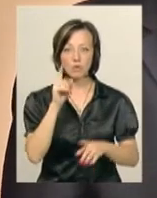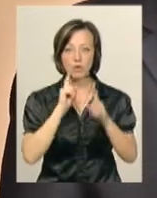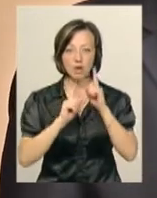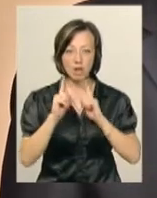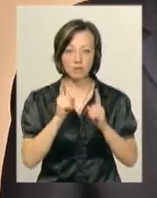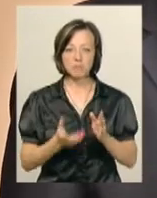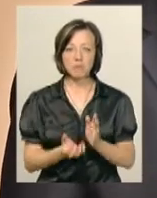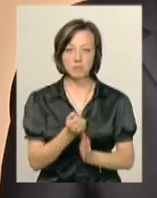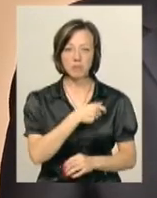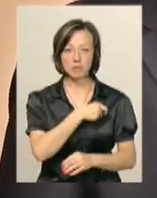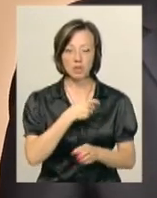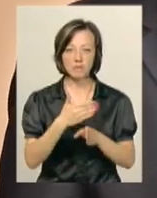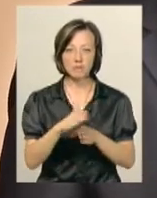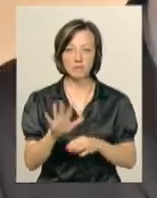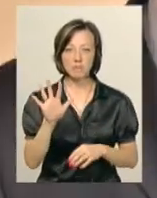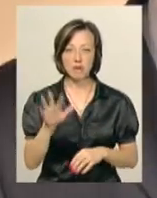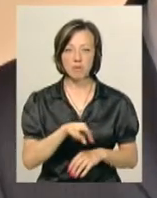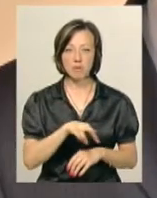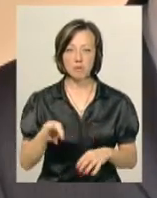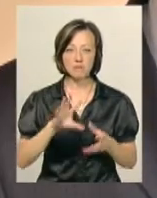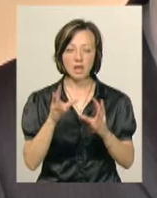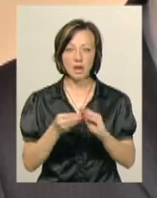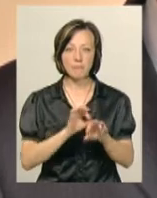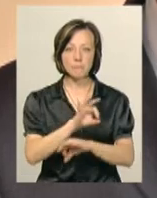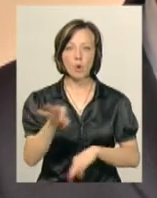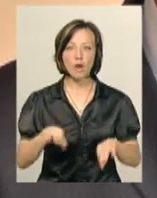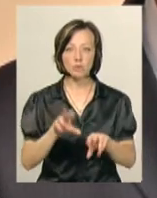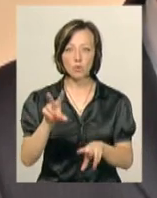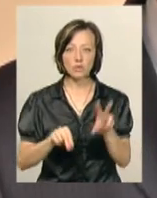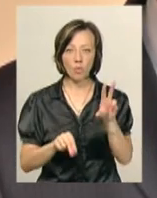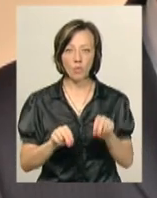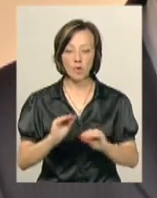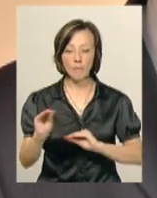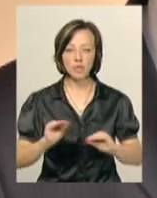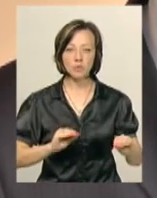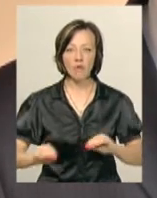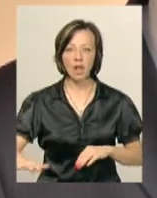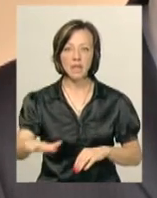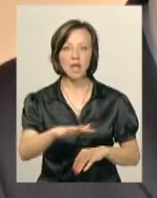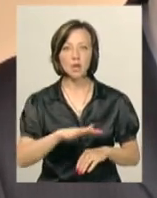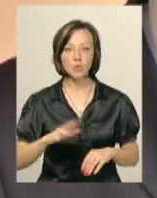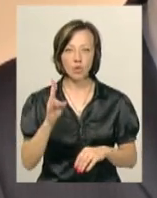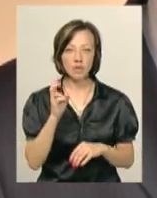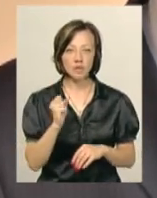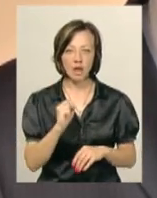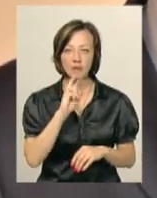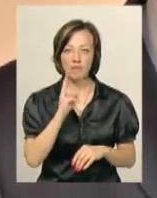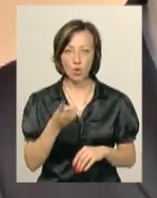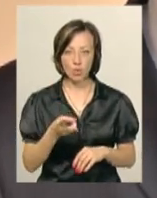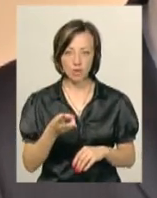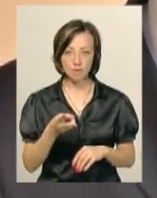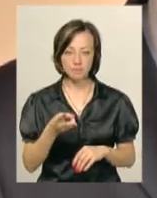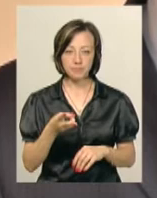підтримці депутатів виділено 5 мільйонів гривень. Взагалі проєкт розрахований облаштування території на 2 роки